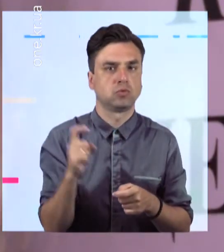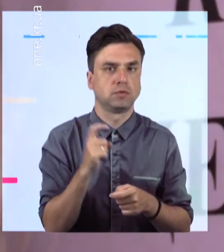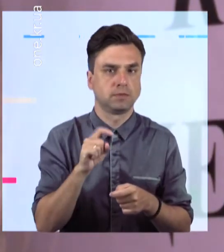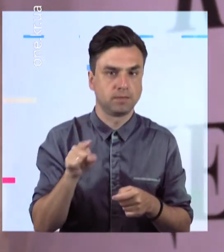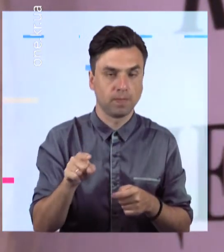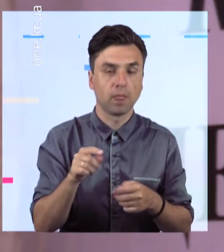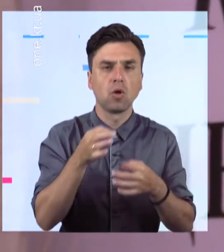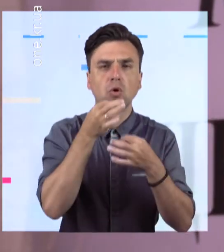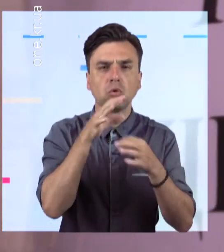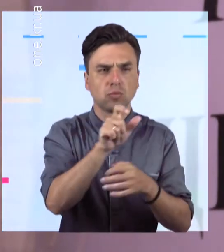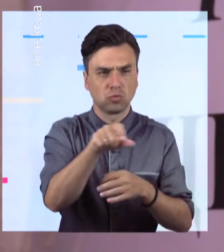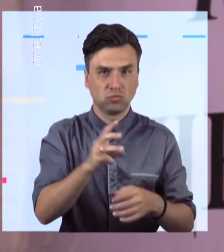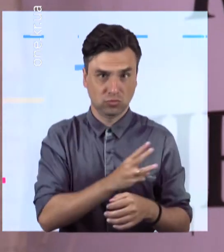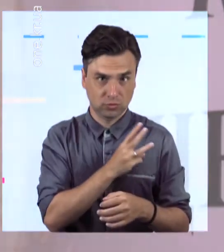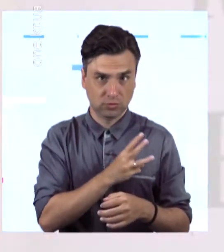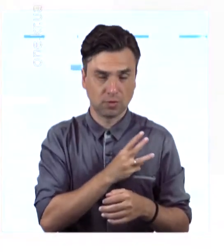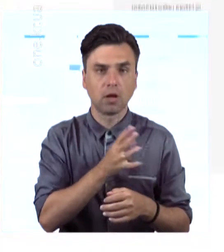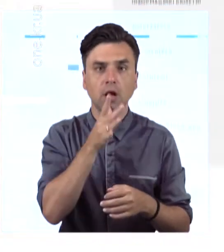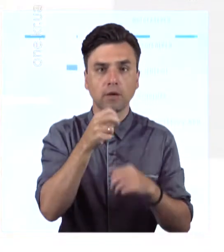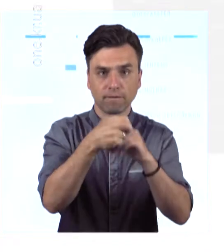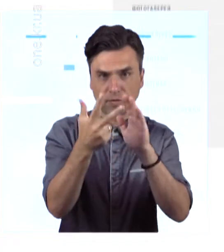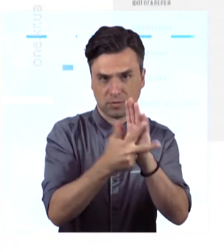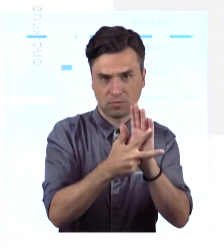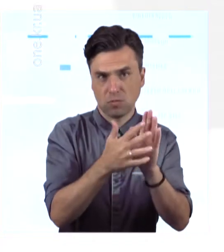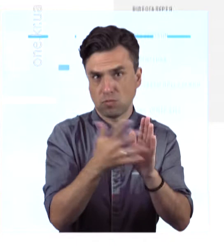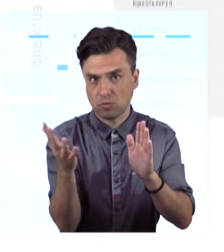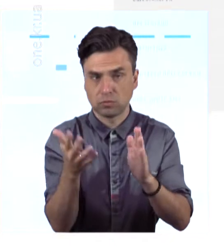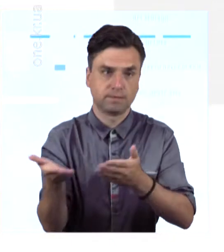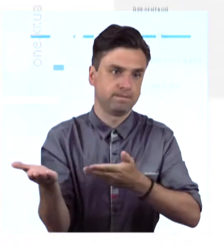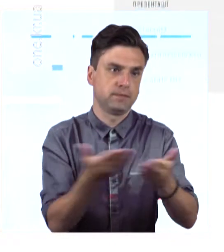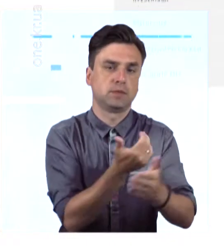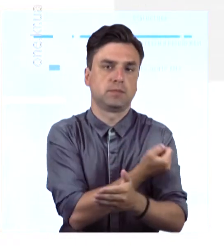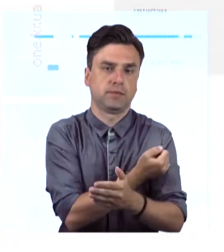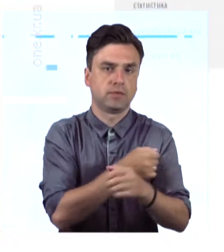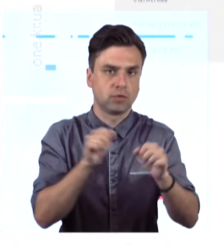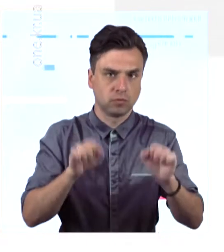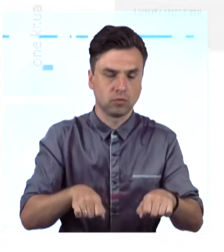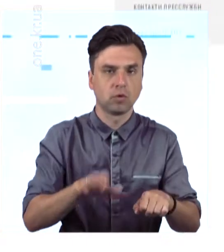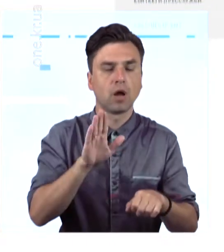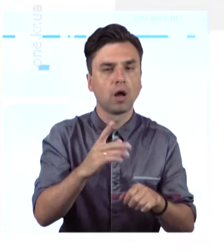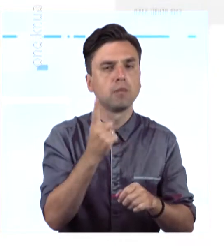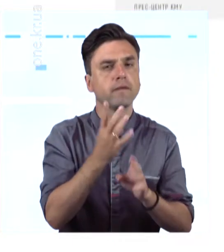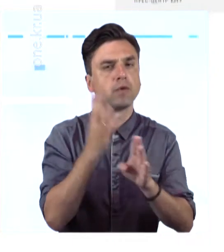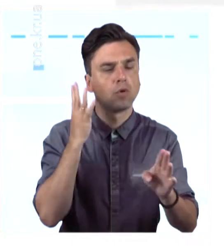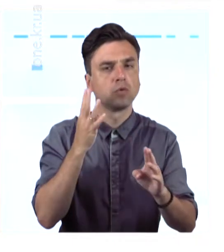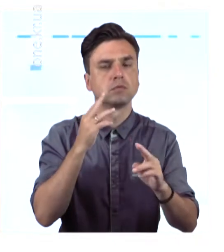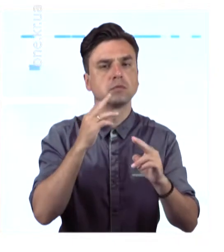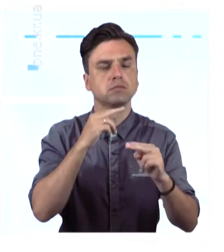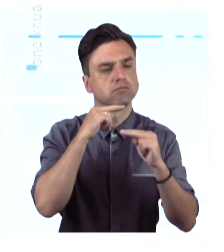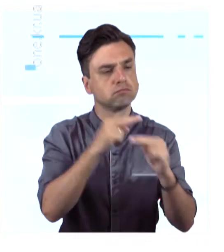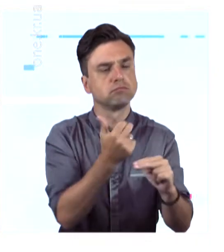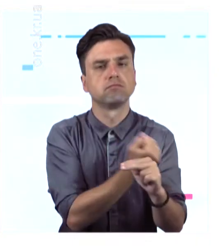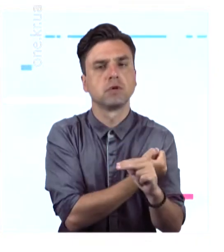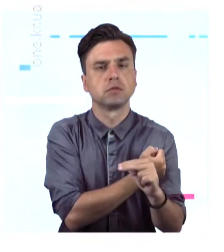зможуть усі бажаючі віком від 18 років. Проте пріоритету вакцинації надаватимуть вразливим групам населення.